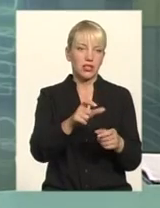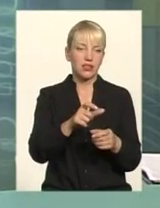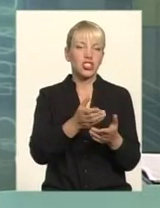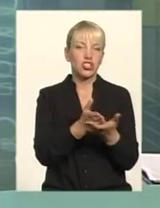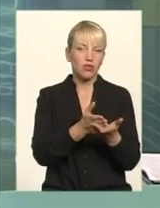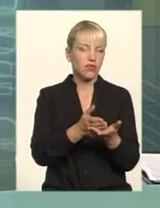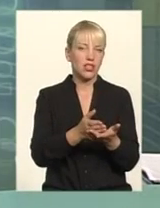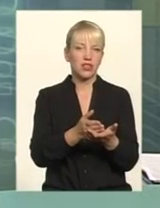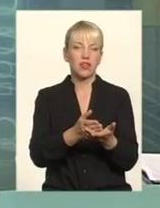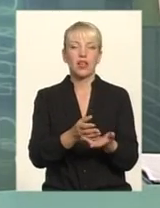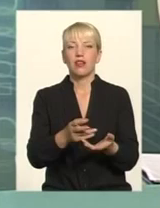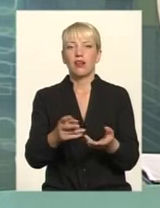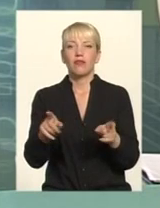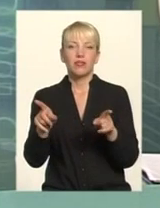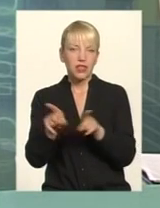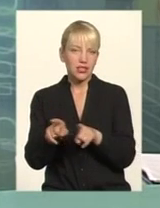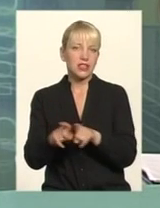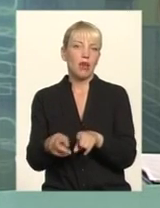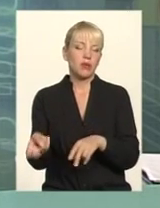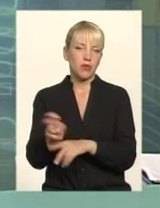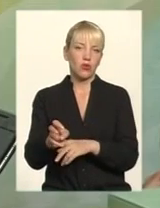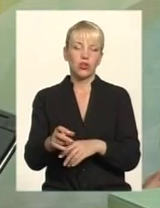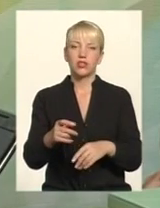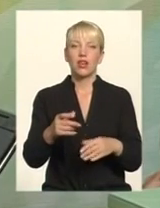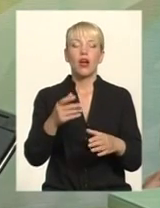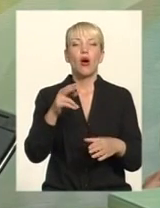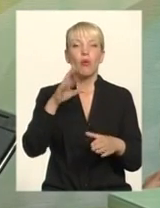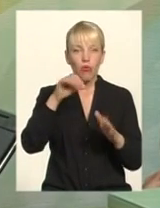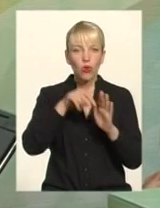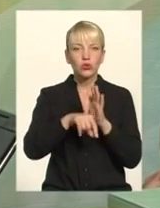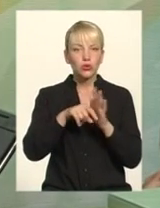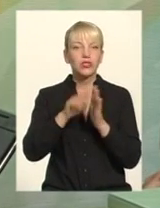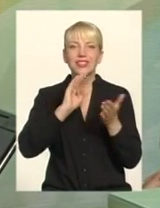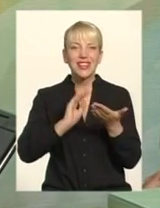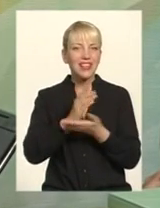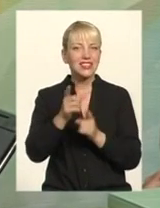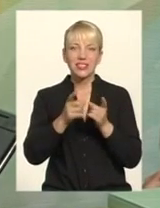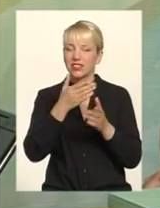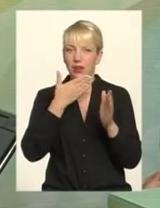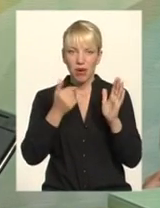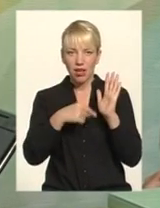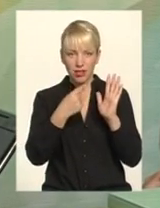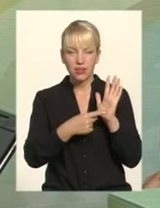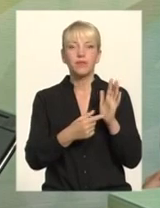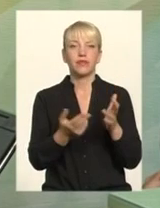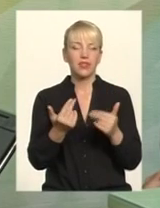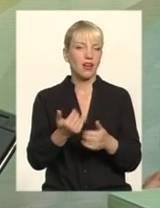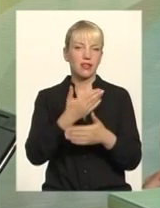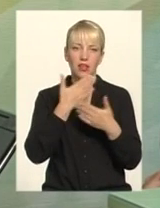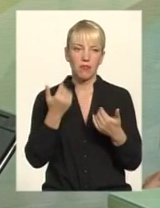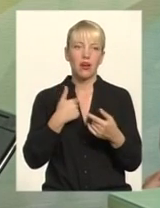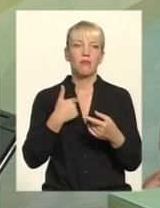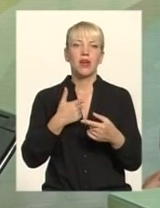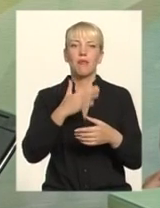якісних змін на вашу думку не відбувається? якісних змін не відбувається Ми потратили час, щоб пішов попередній керівник департаменту